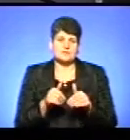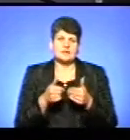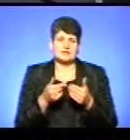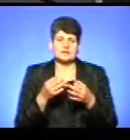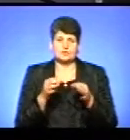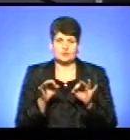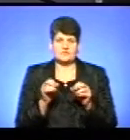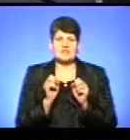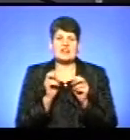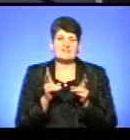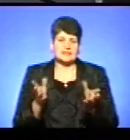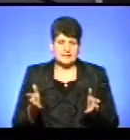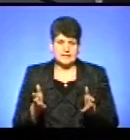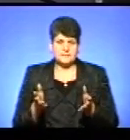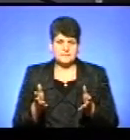дозвіл на викиди.